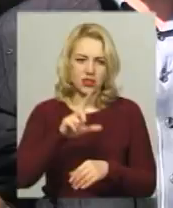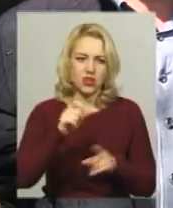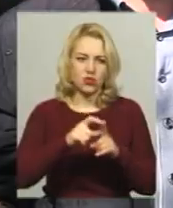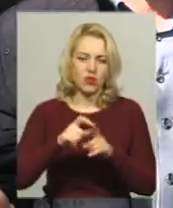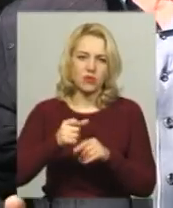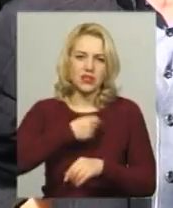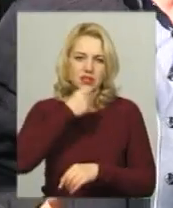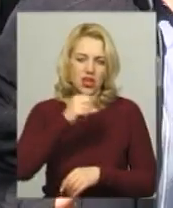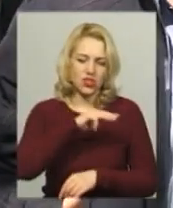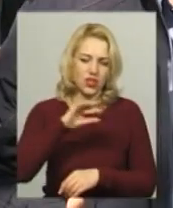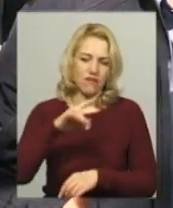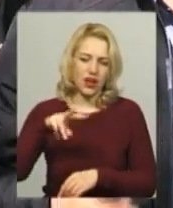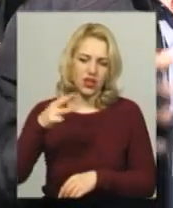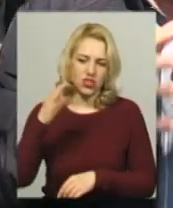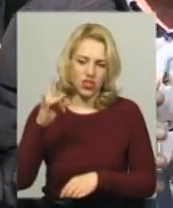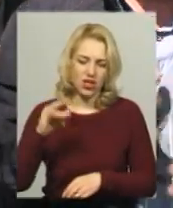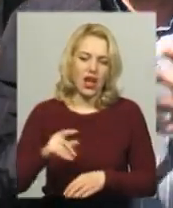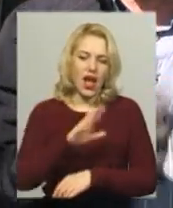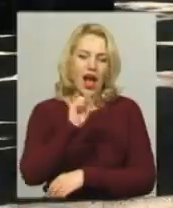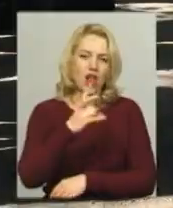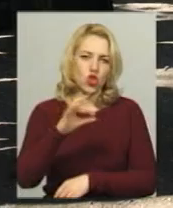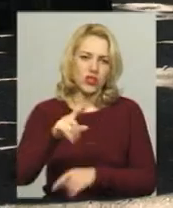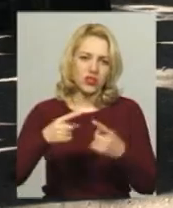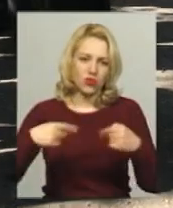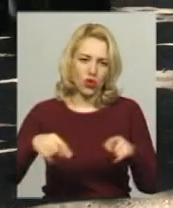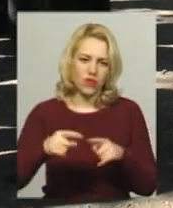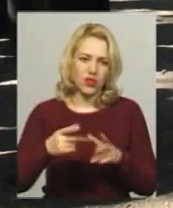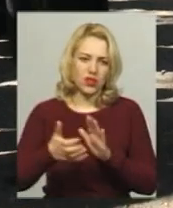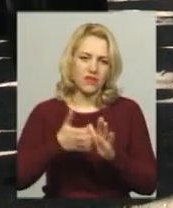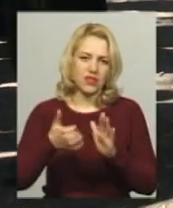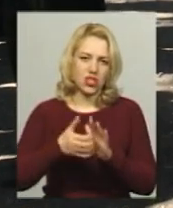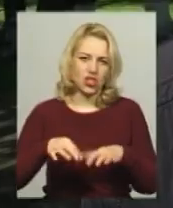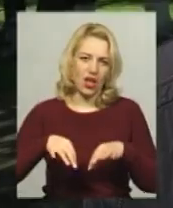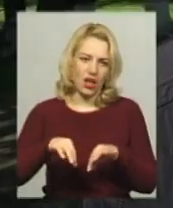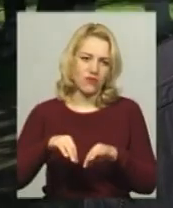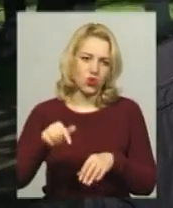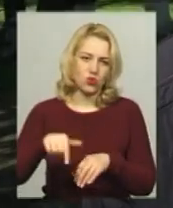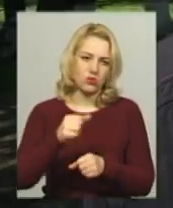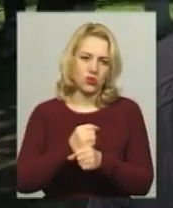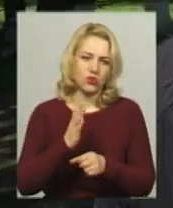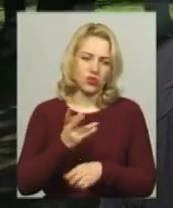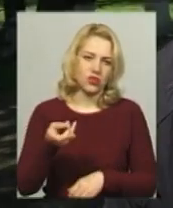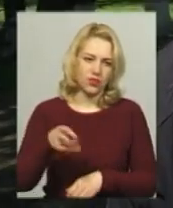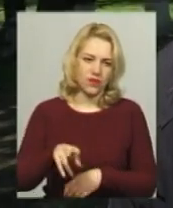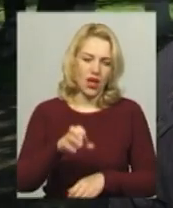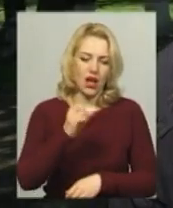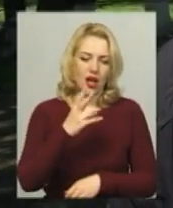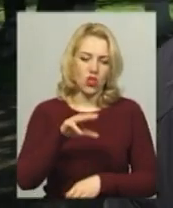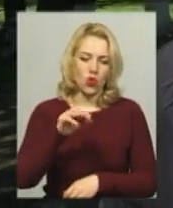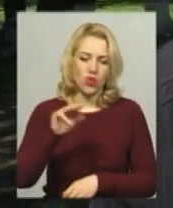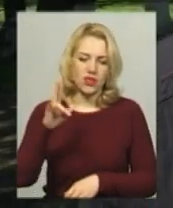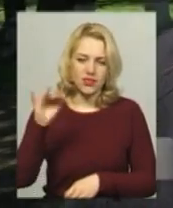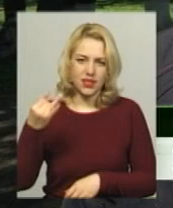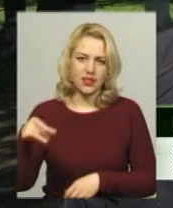медичної допомоги Антонінського відділення, Миколи Дубенюка для швидкої не вистачає автівок. Тут їх працює дві. Антонінський регіон,